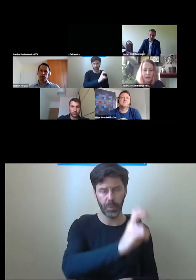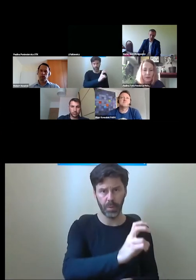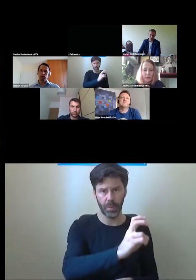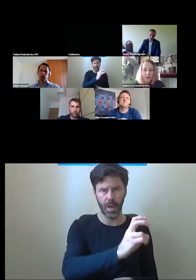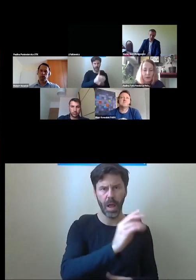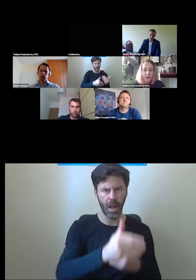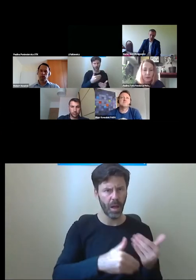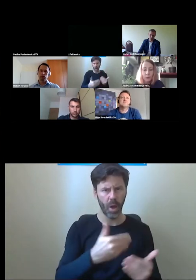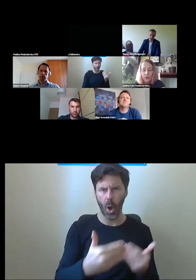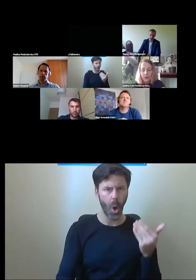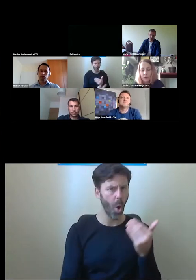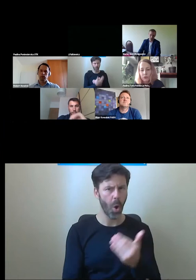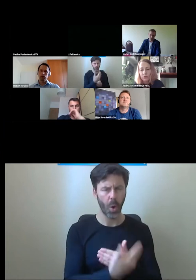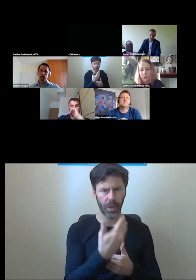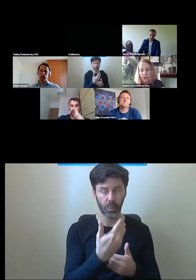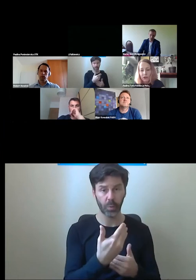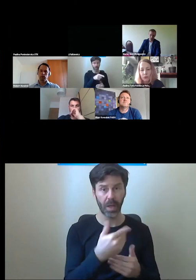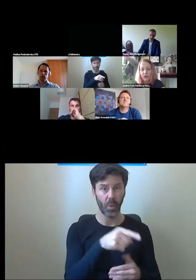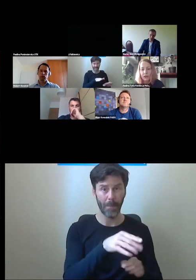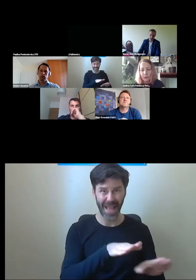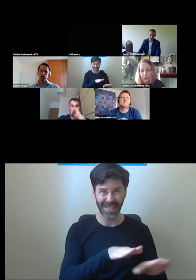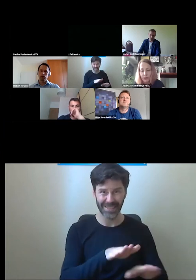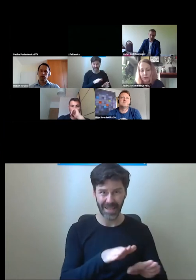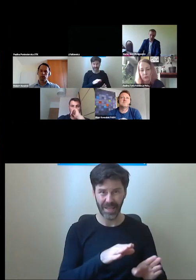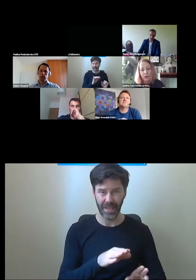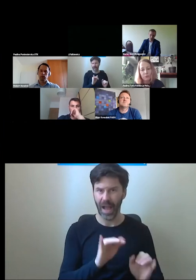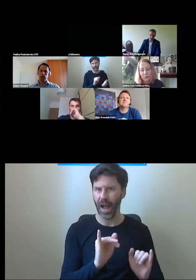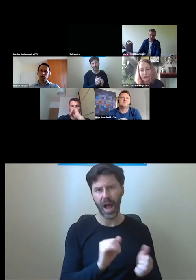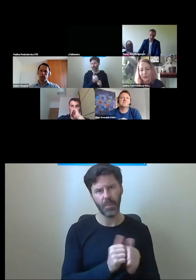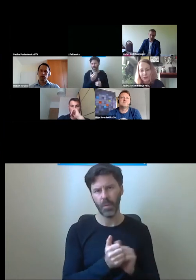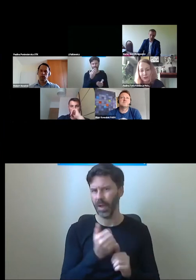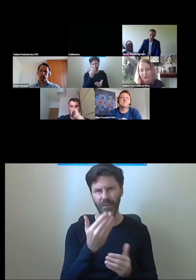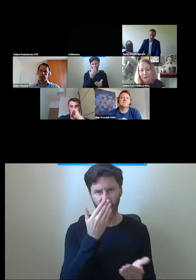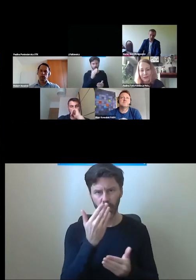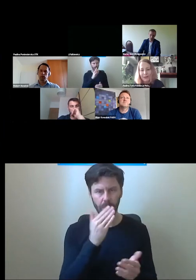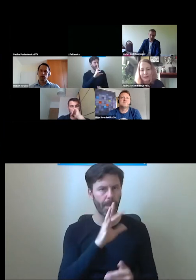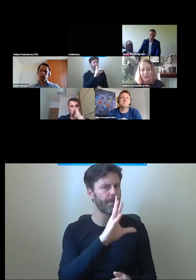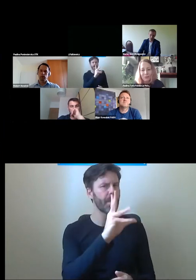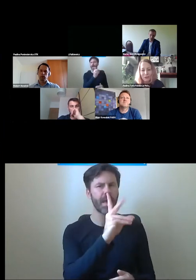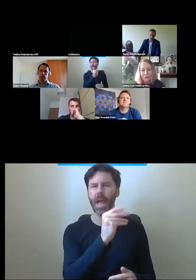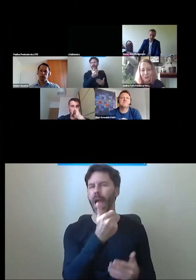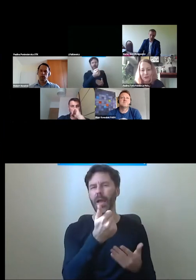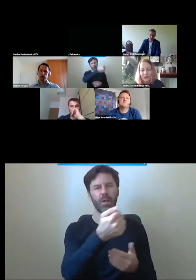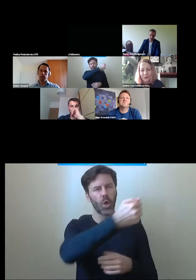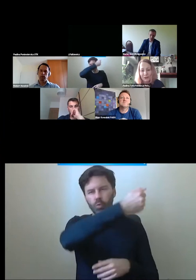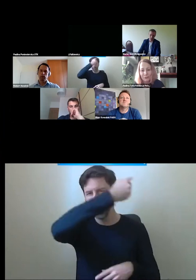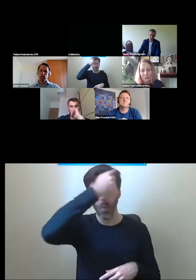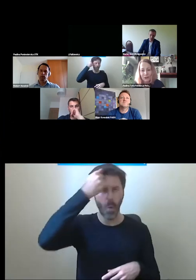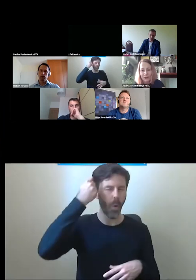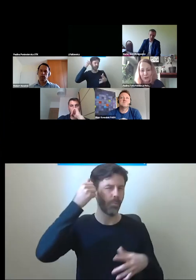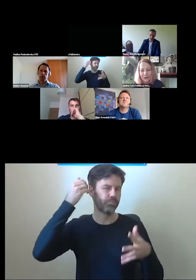stanowi, czy przez to, gdzie jest usytuowana, czy przez to, jak wygląda. Na przykład przepiękna, przeszklona winda, przez którą widać